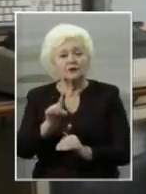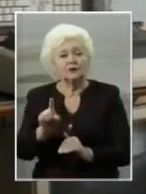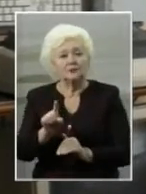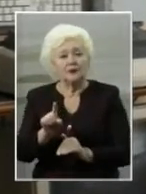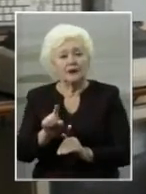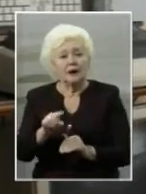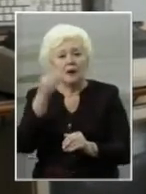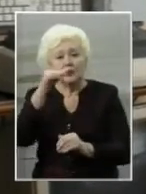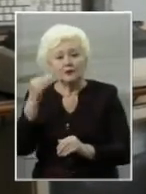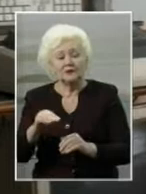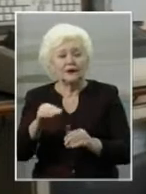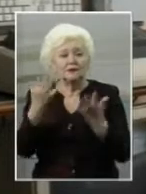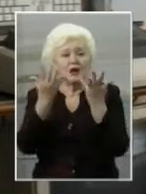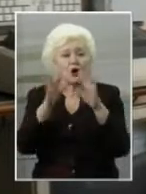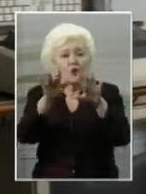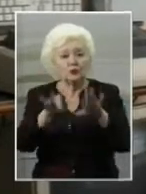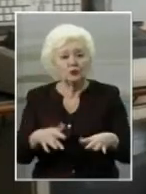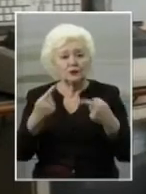модернізації комп'ютерної техніки.